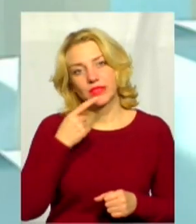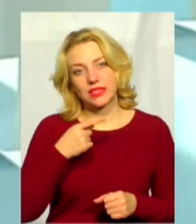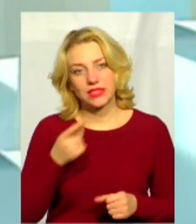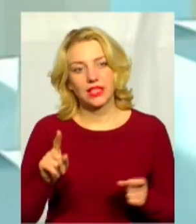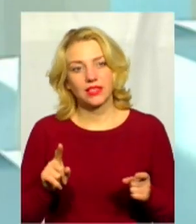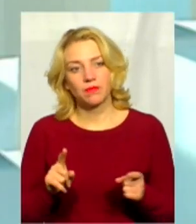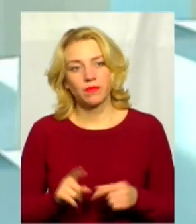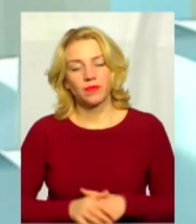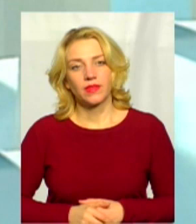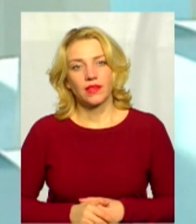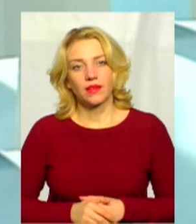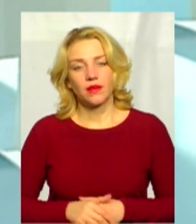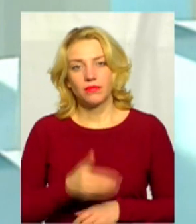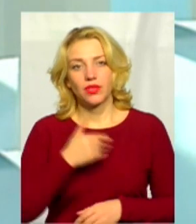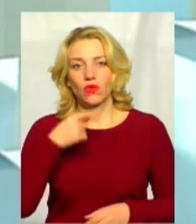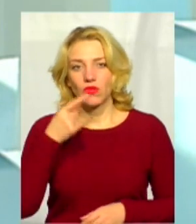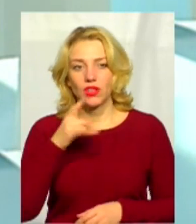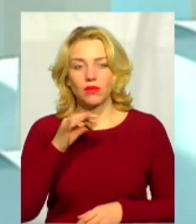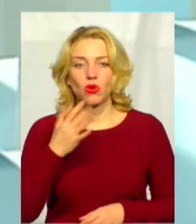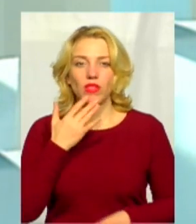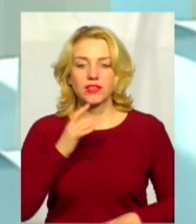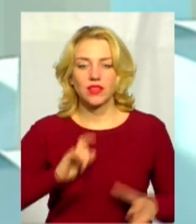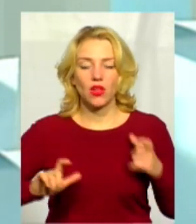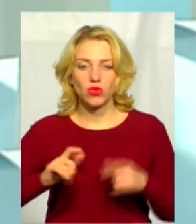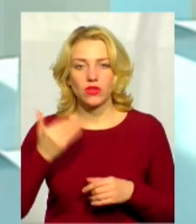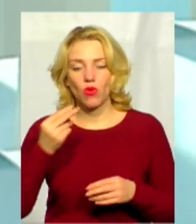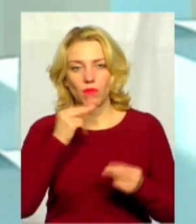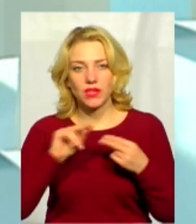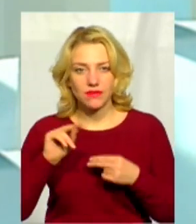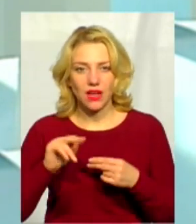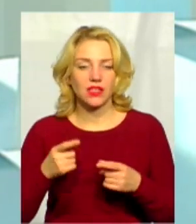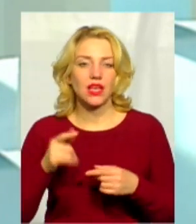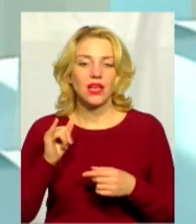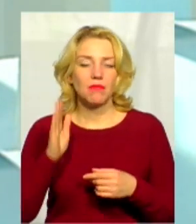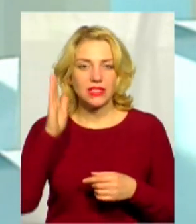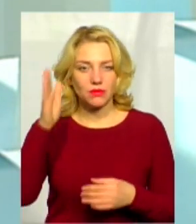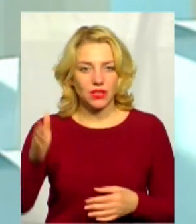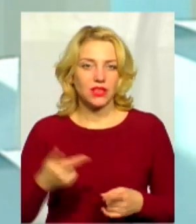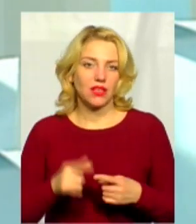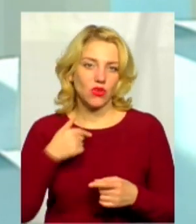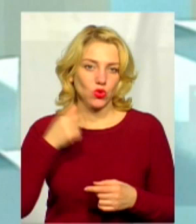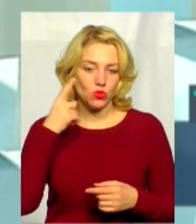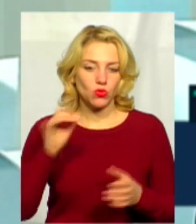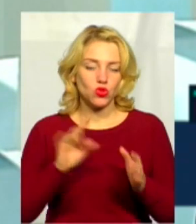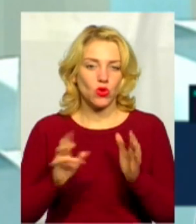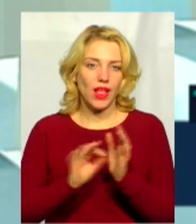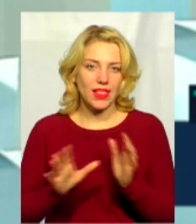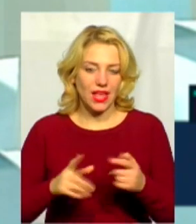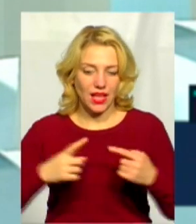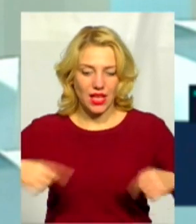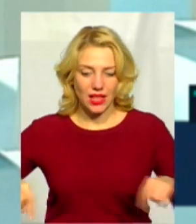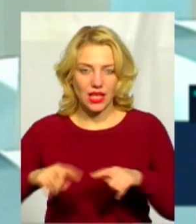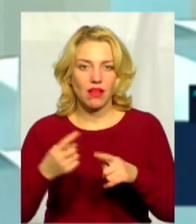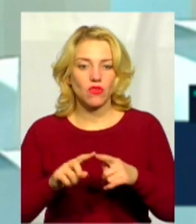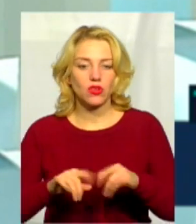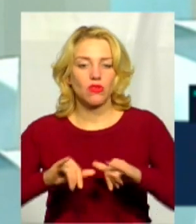скажімо, ми говорили про Національний університет, його переваги, перспективи. Дійсно, віддольна енергетика, вона дуже сильно розвивається.